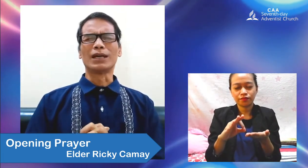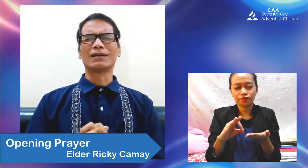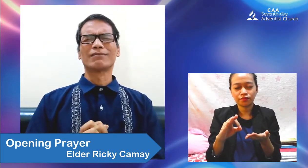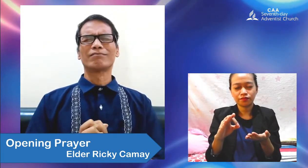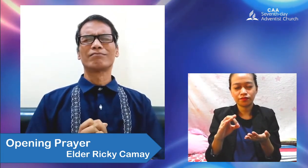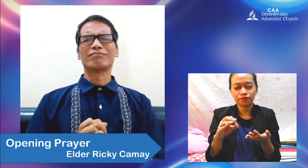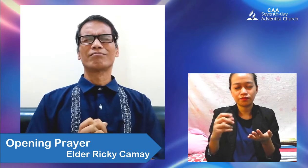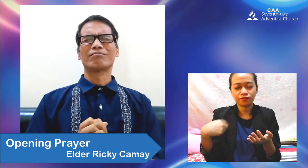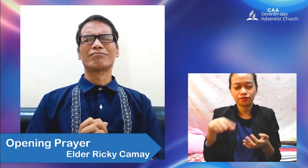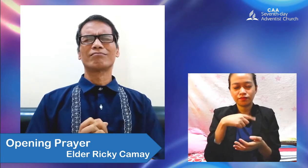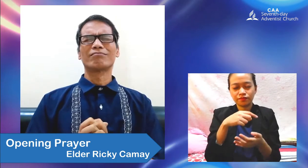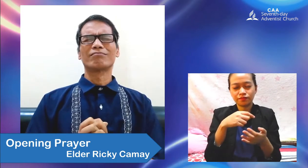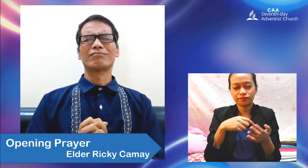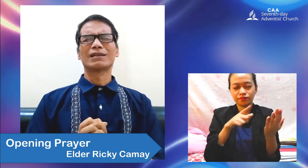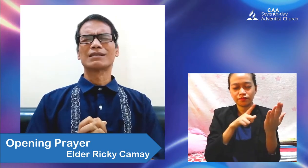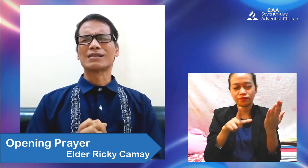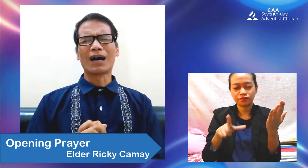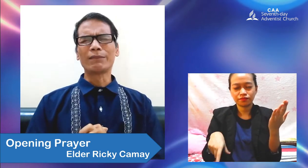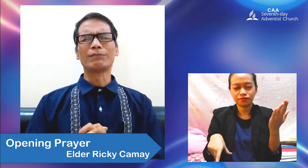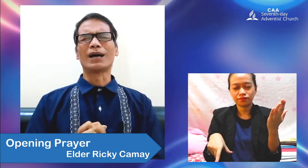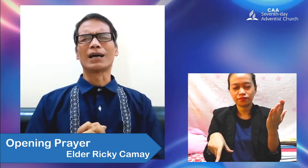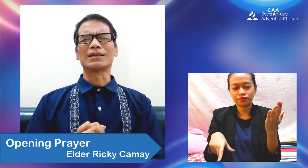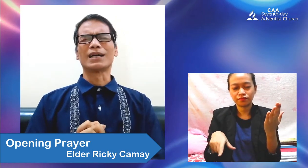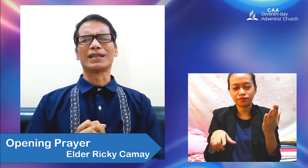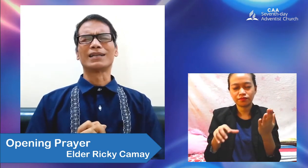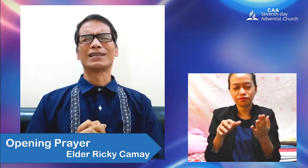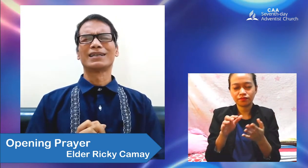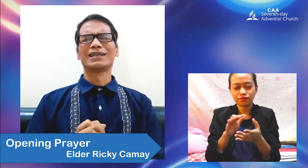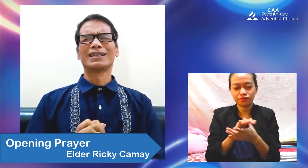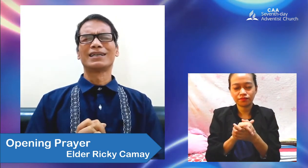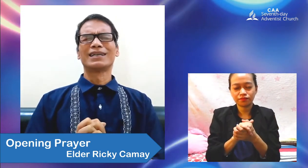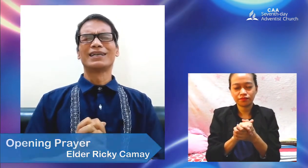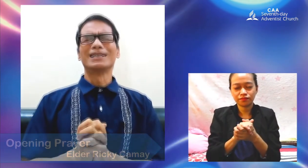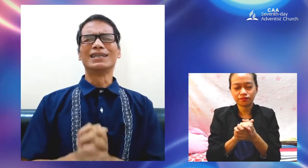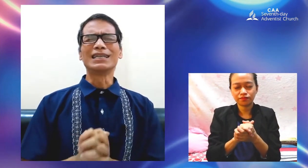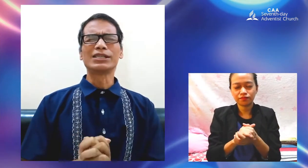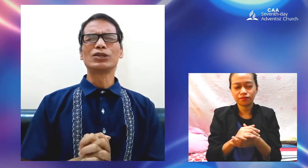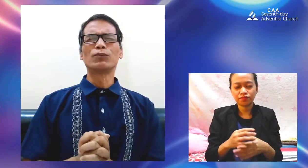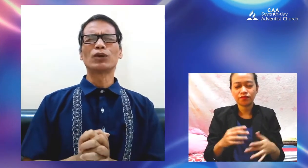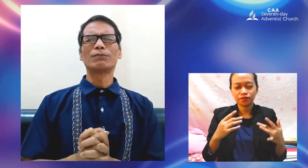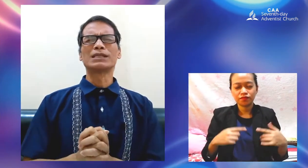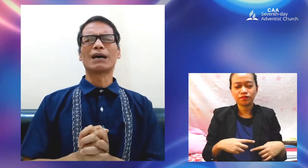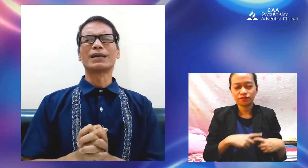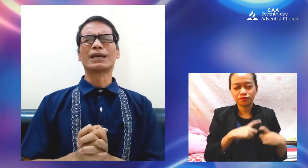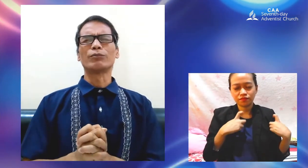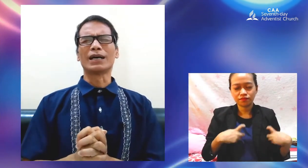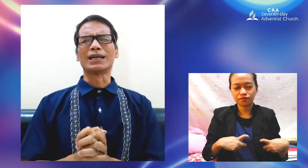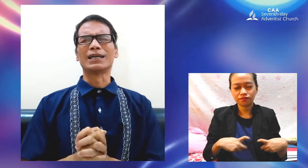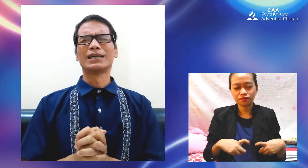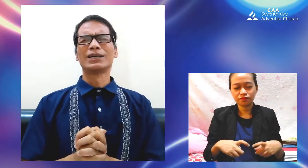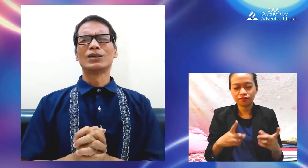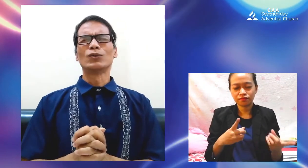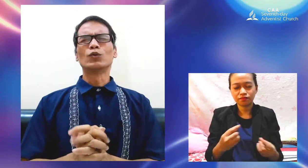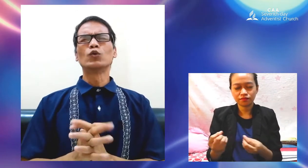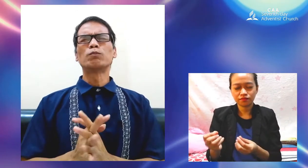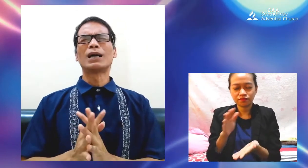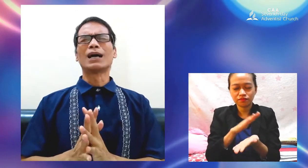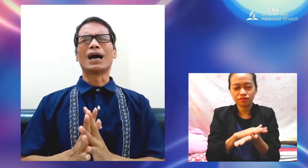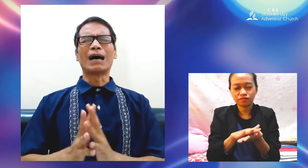pagkukulang, sa aming mga kasalala. Linisin niyo po kami sa aming karumihan